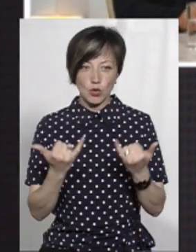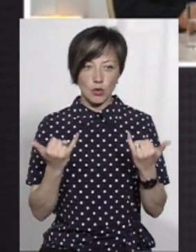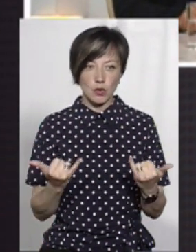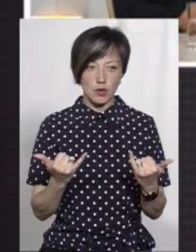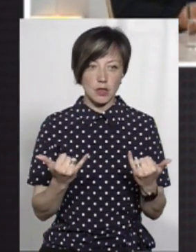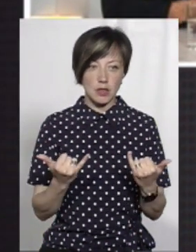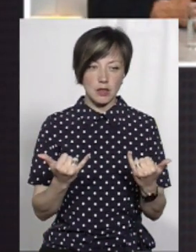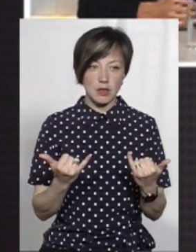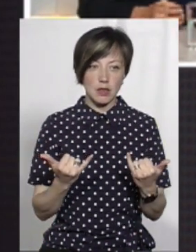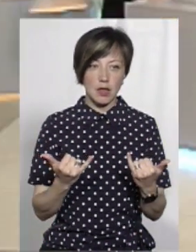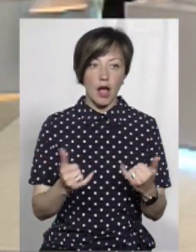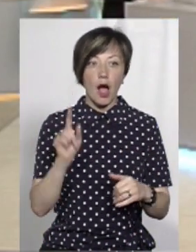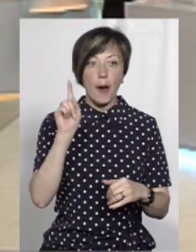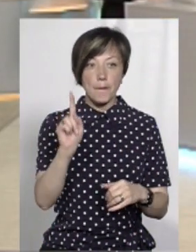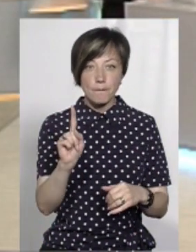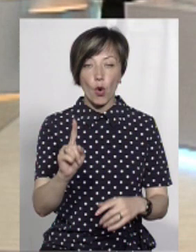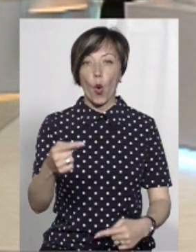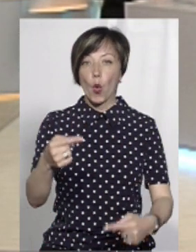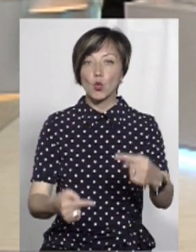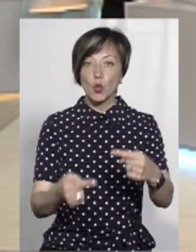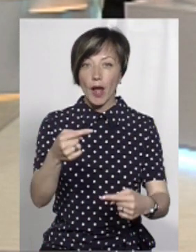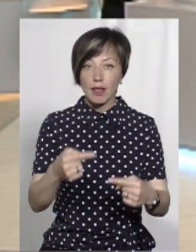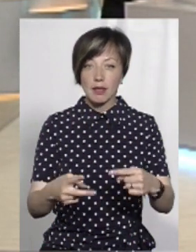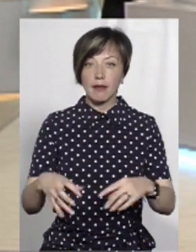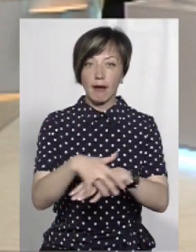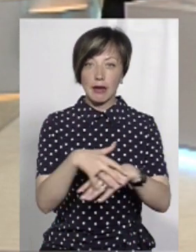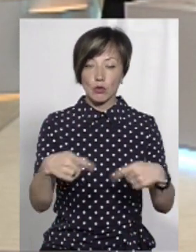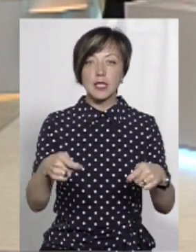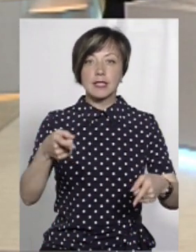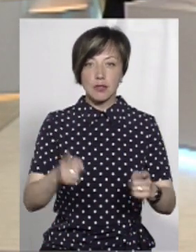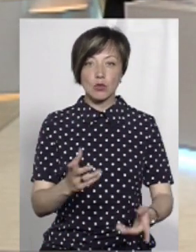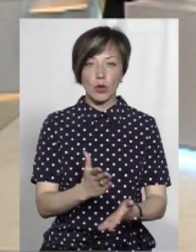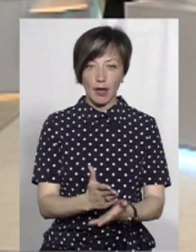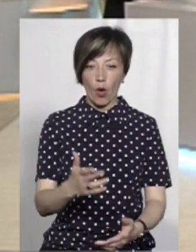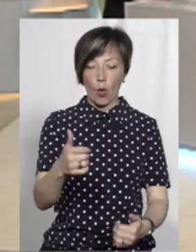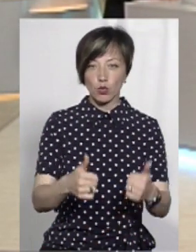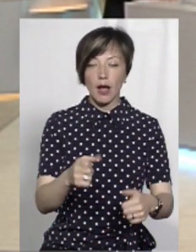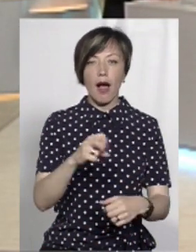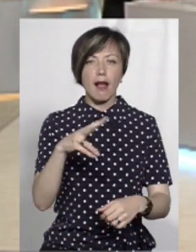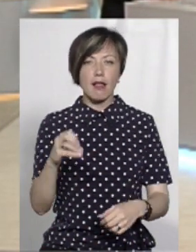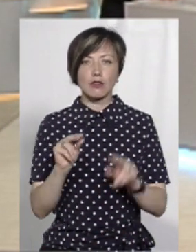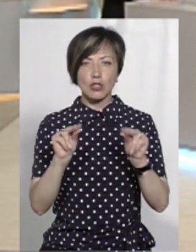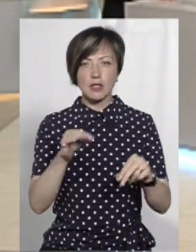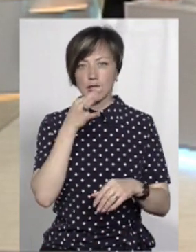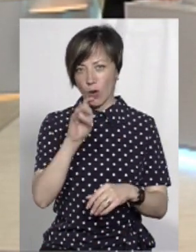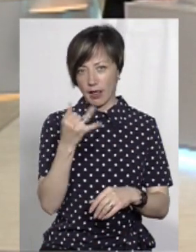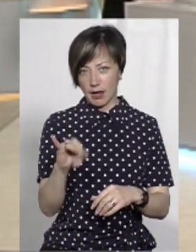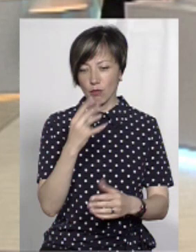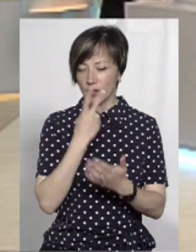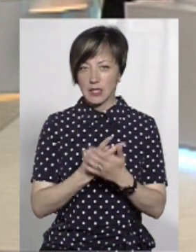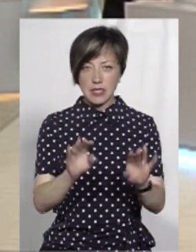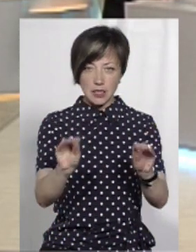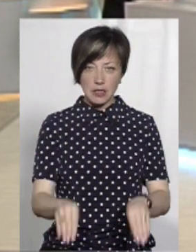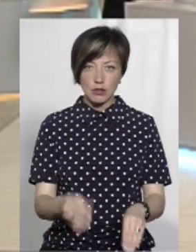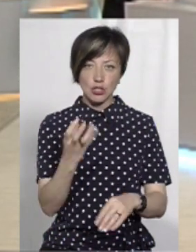досить демократично. А на рахунок конкурентності на ринку, звісно, що є конкуренція. Але я вам чесно скажу, Андрій, подивіться